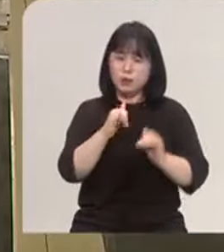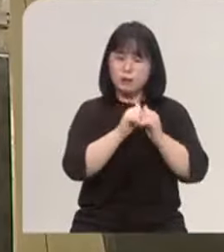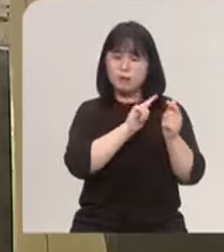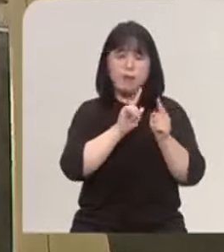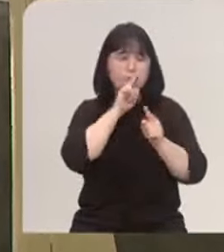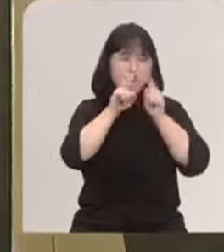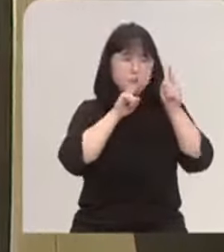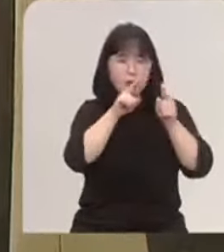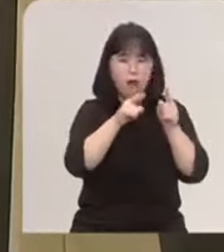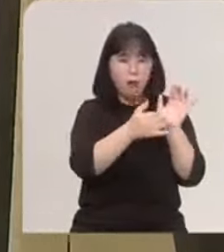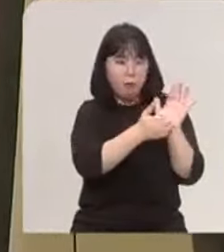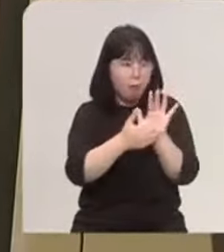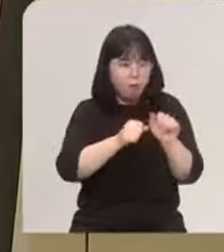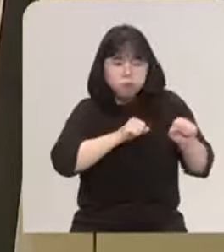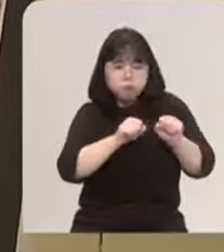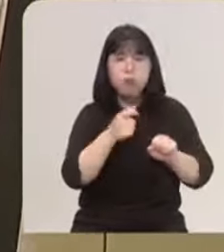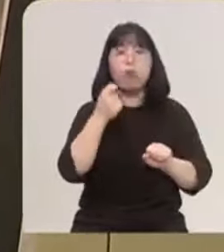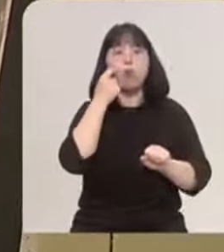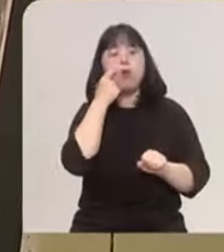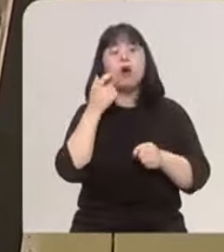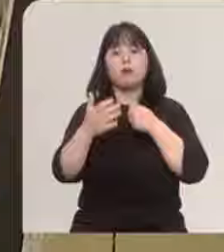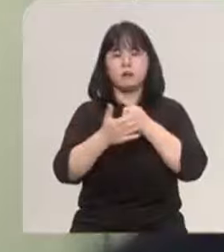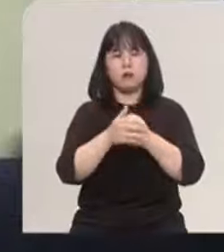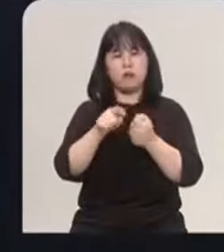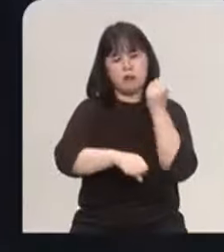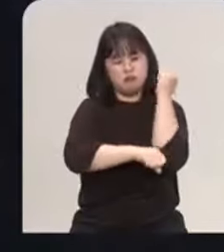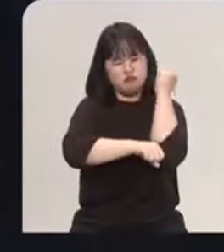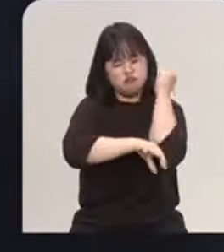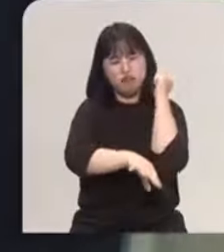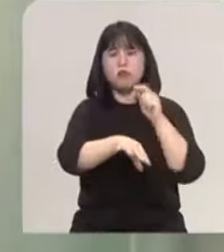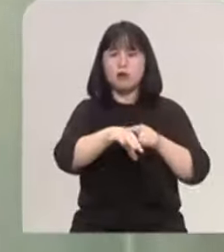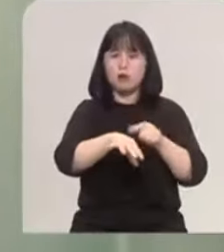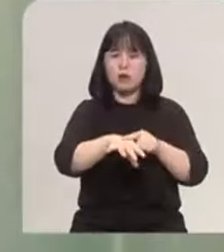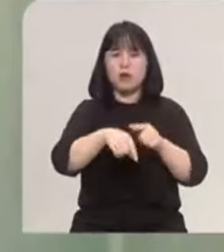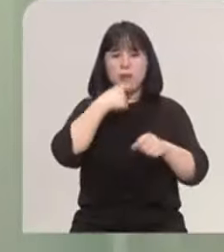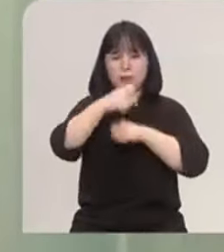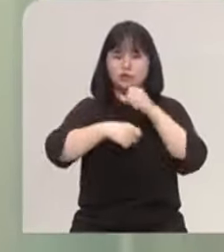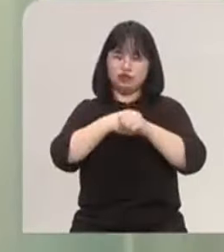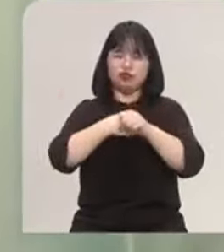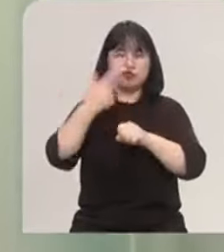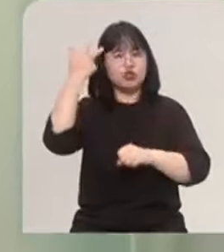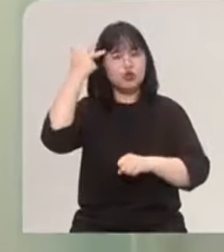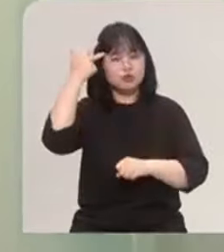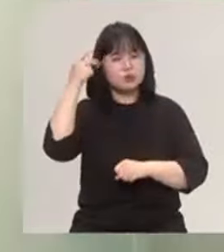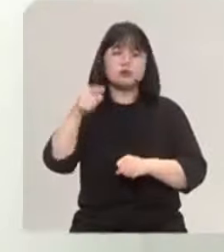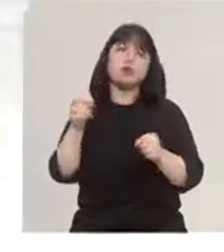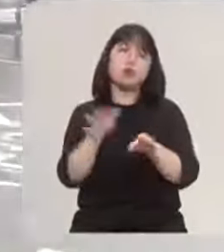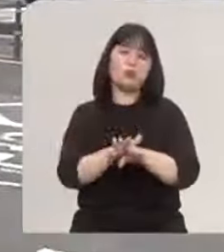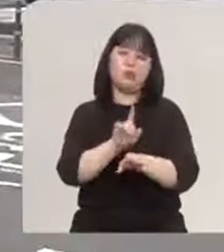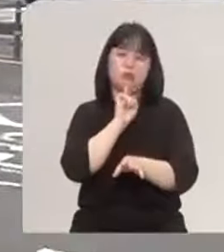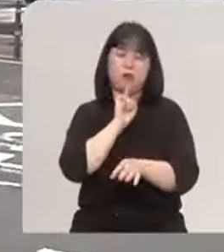늦어지면서 지방자치의 근간인 풀뿌리 민주주의 정신까지 훼손했다고 지적합니다.